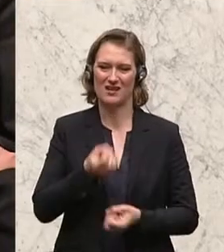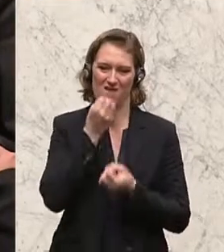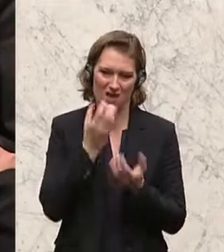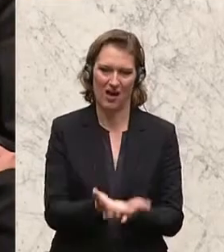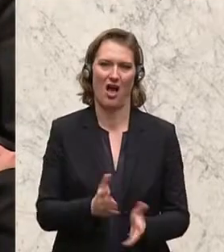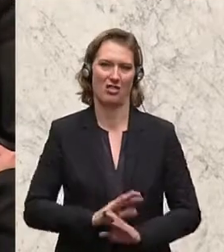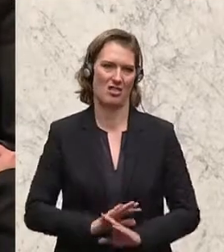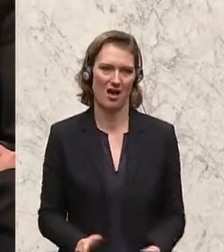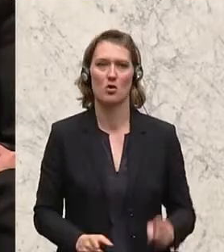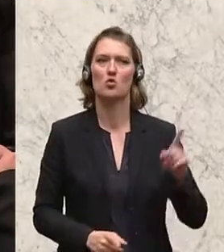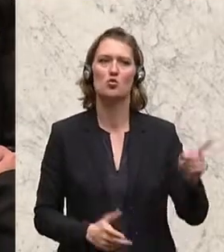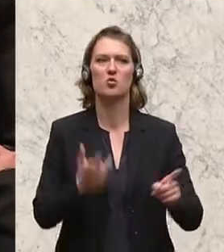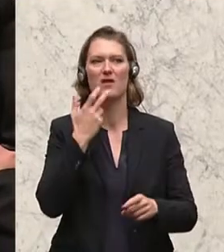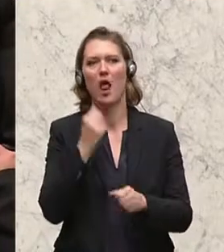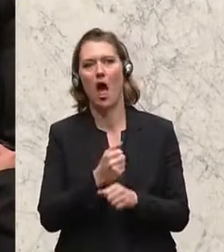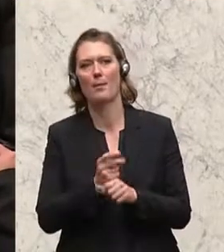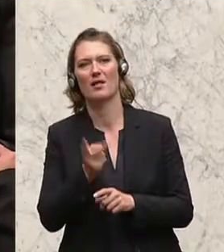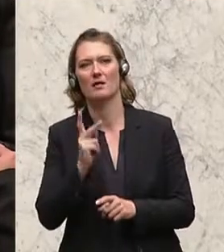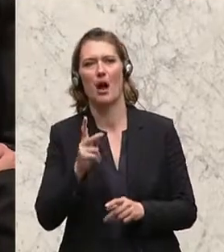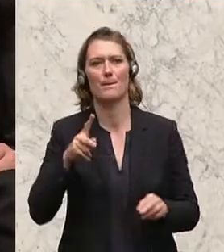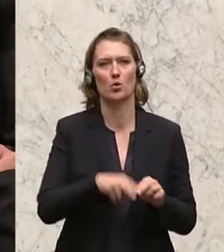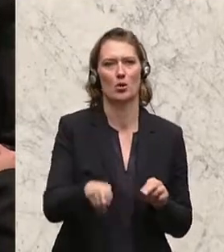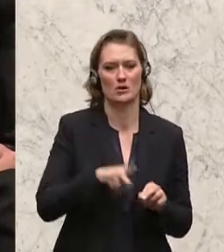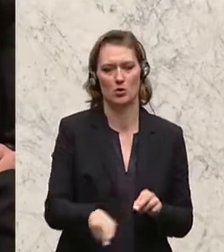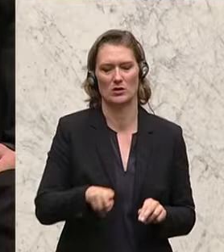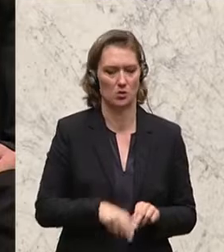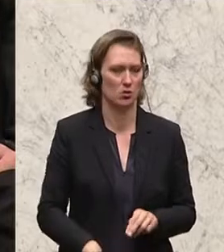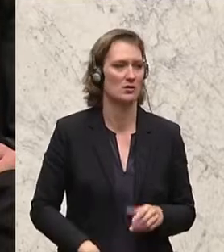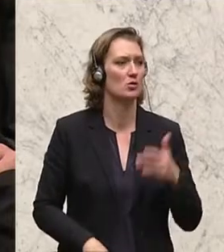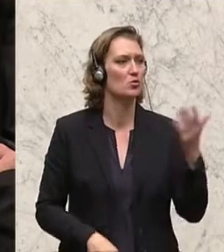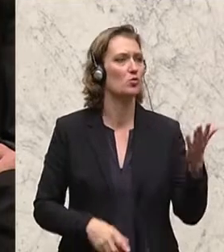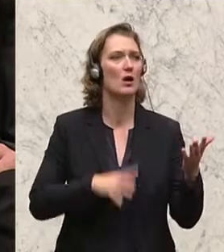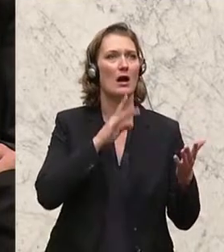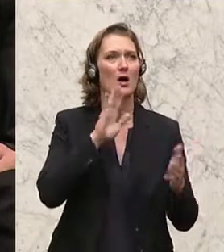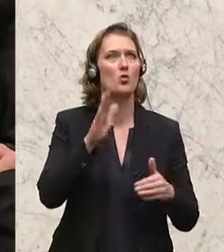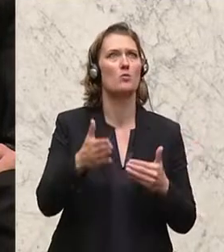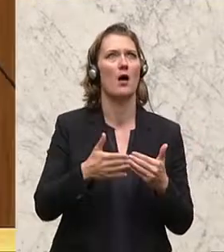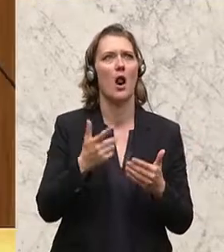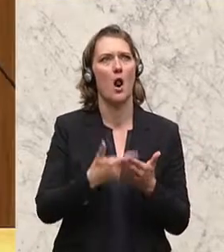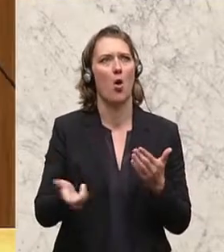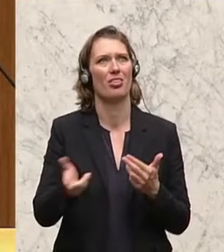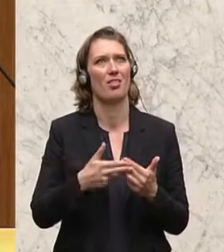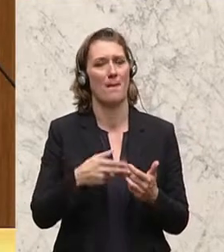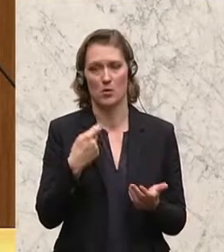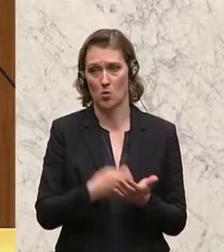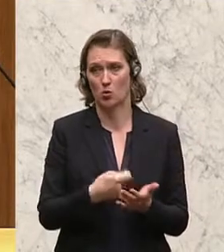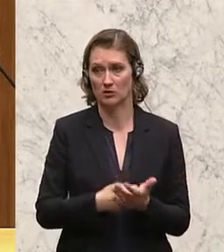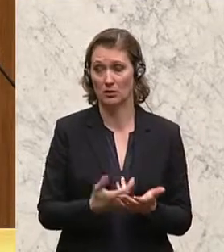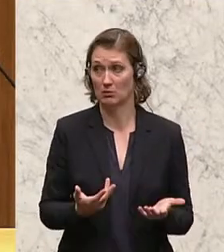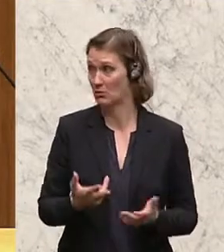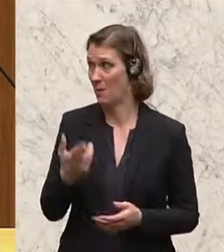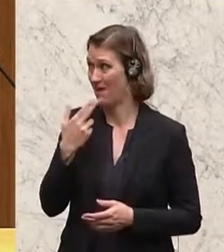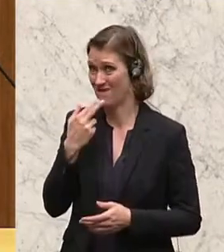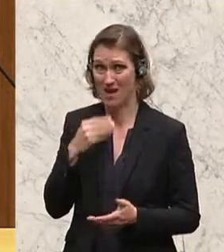Sack. Sie wollen Arbeiterkammerumlage kürzen und argumentieren das mit den Lohnnebenkosten. So, die Arbeiterkammerumlage